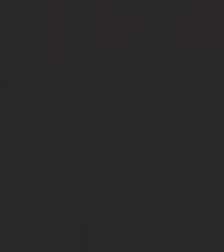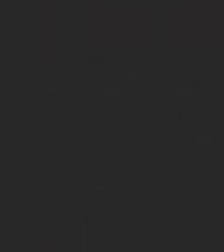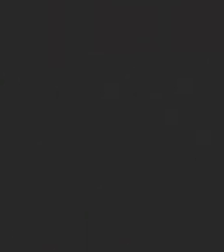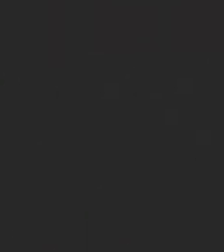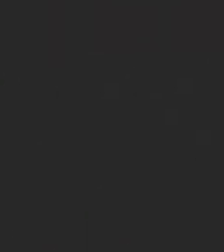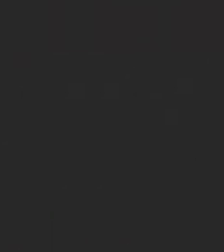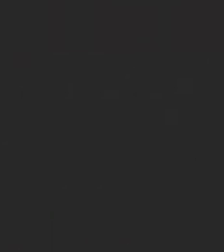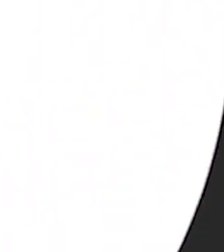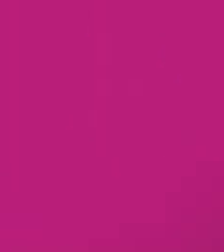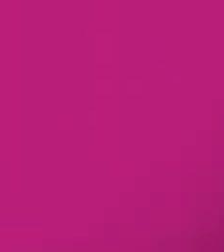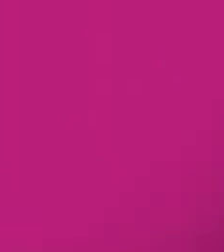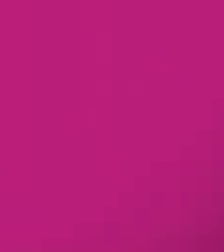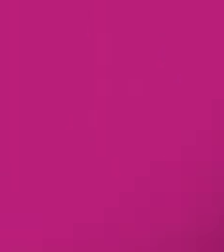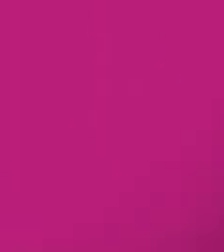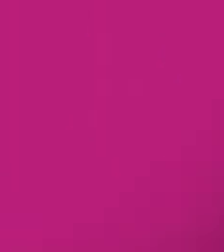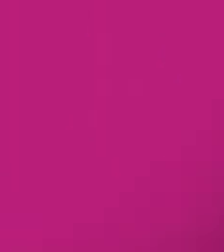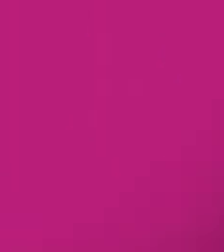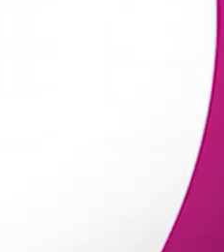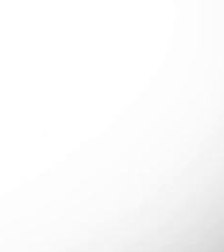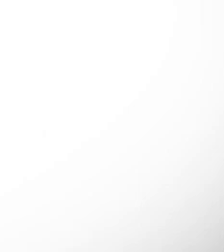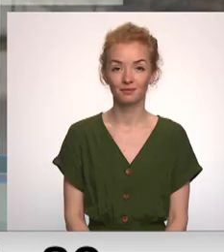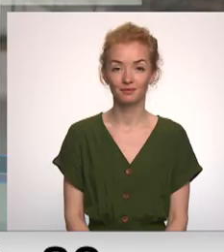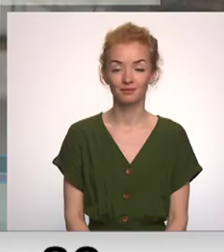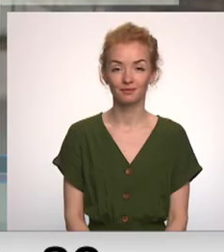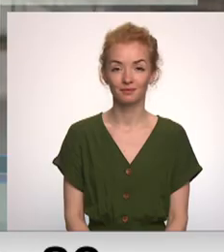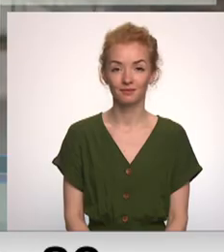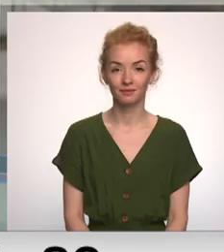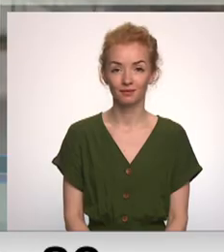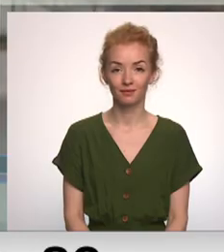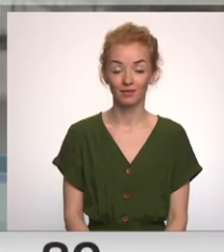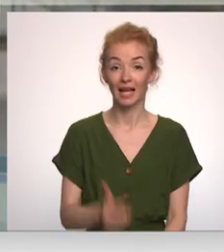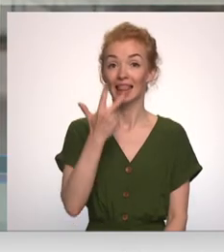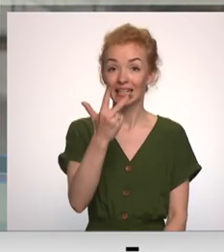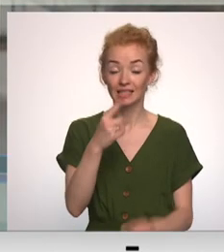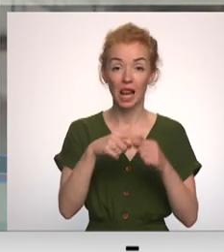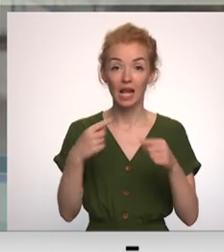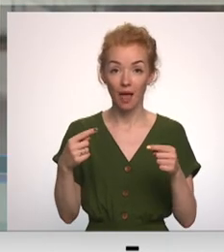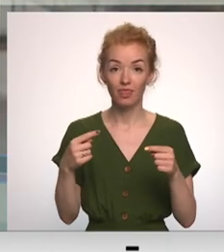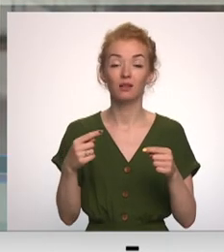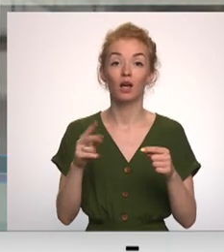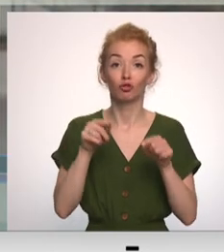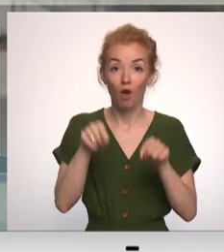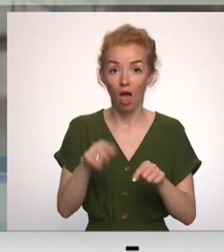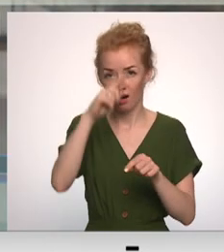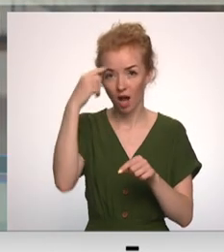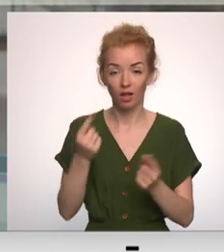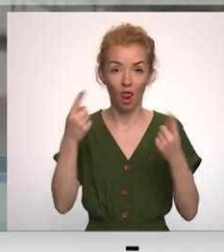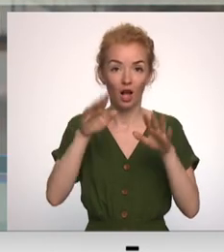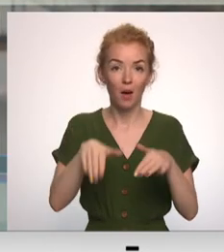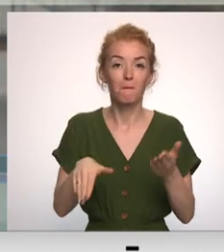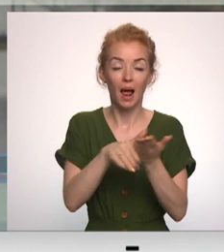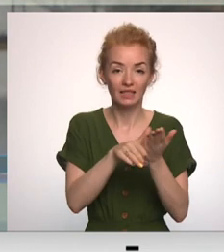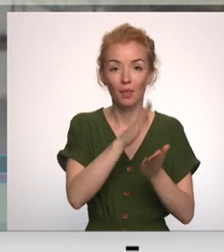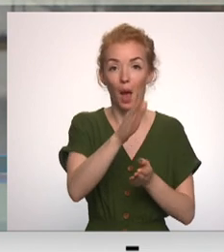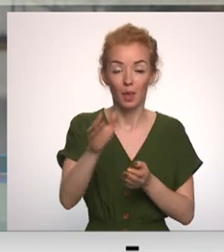Re! Viss ēters ir te! Trīs lietas, kas šīs karstās dienas ik vienam var palīdzēt